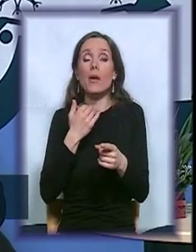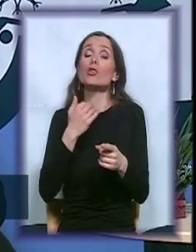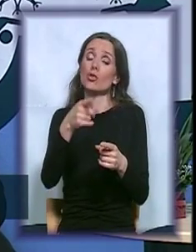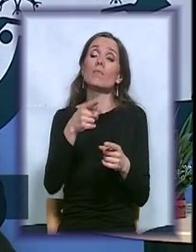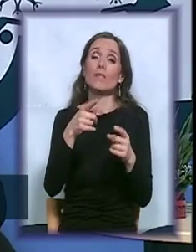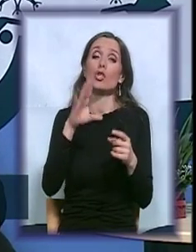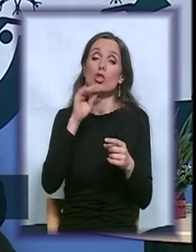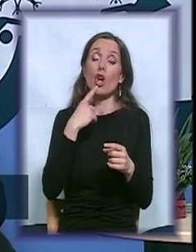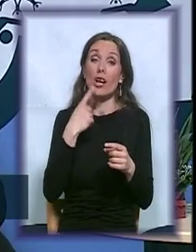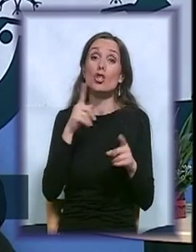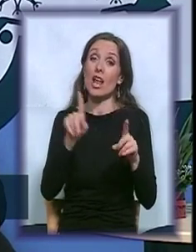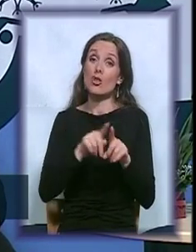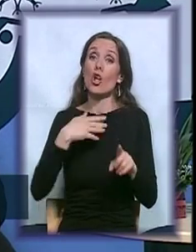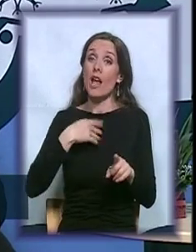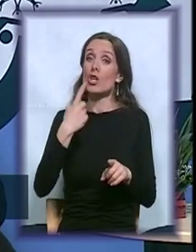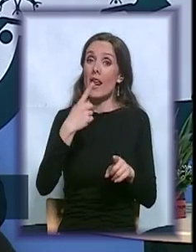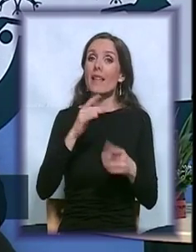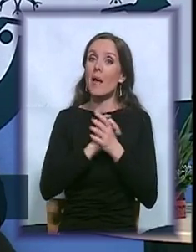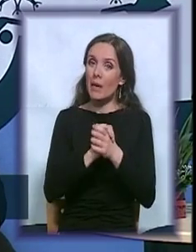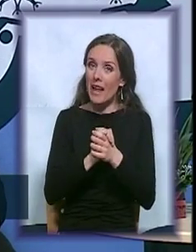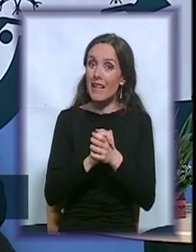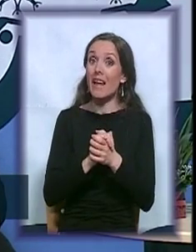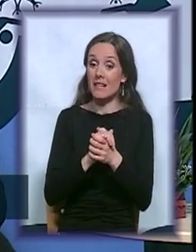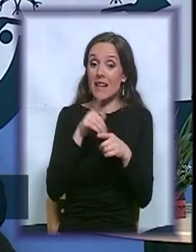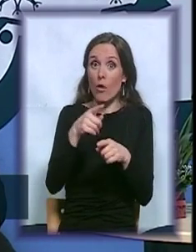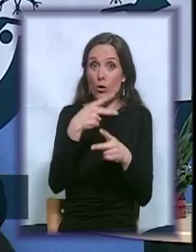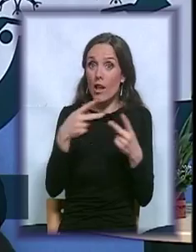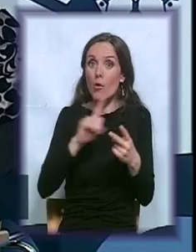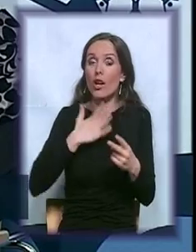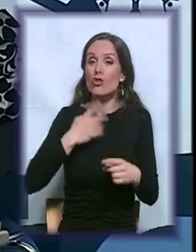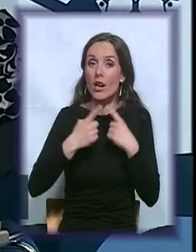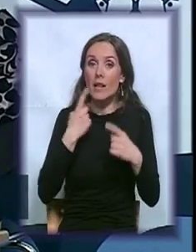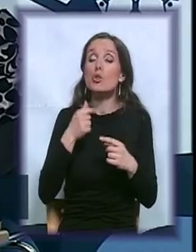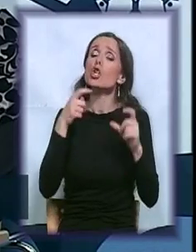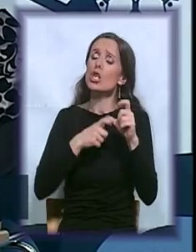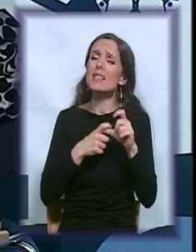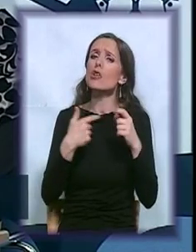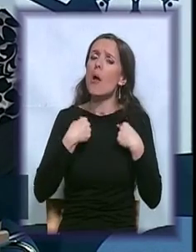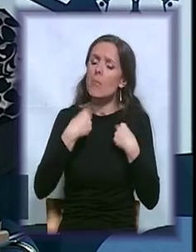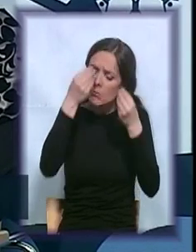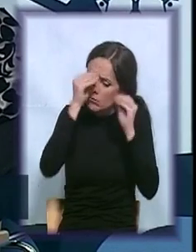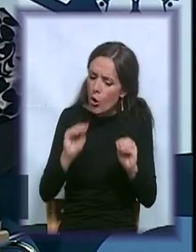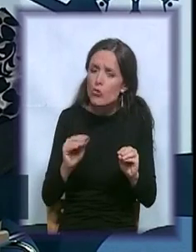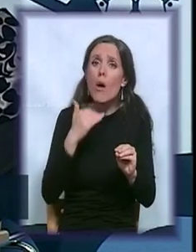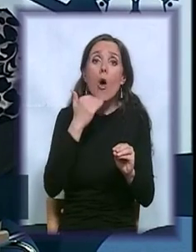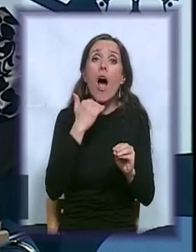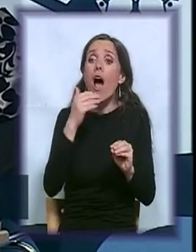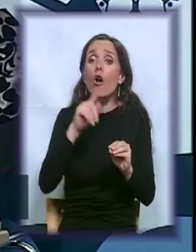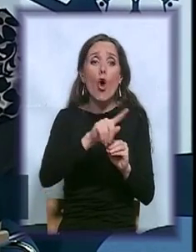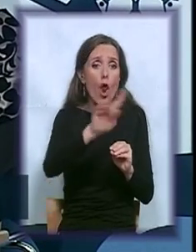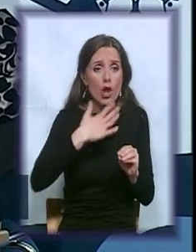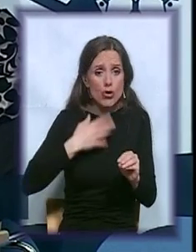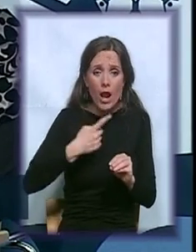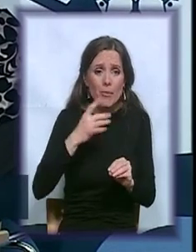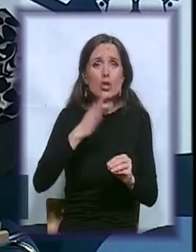jeste u toj temi, ali ne želi da priča o tom. Da, da. Da vam kažem, mi to poštujemo. Ko ne želi, ali ako svi ću utimo, onda